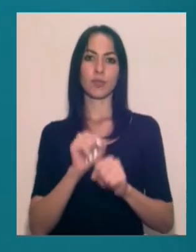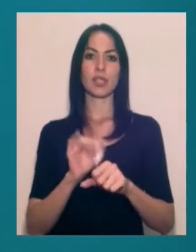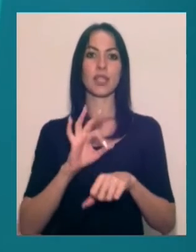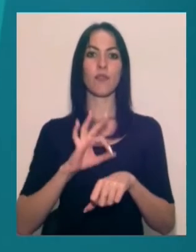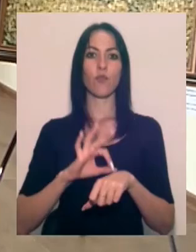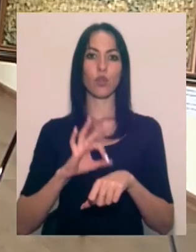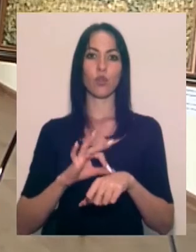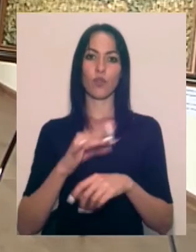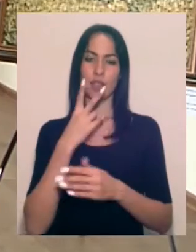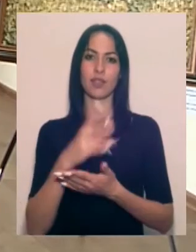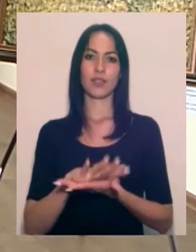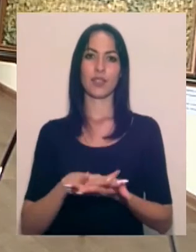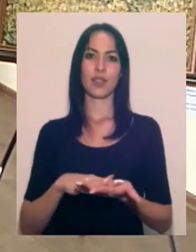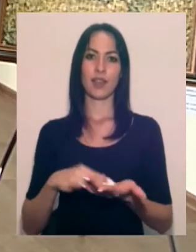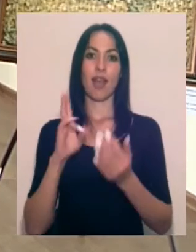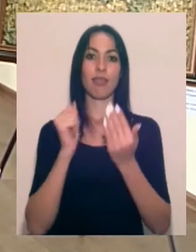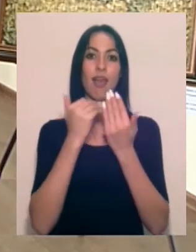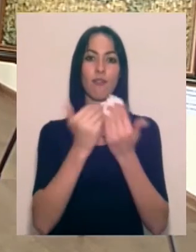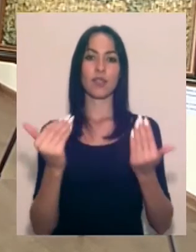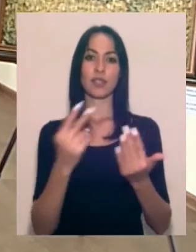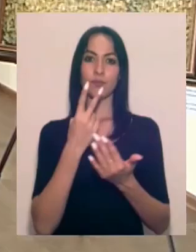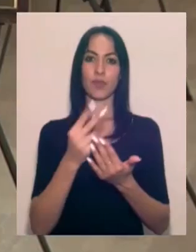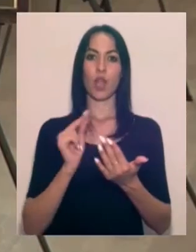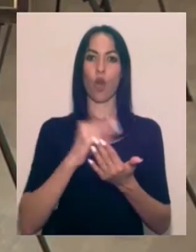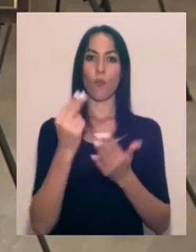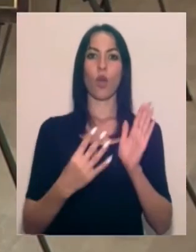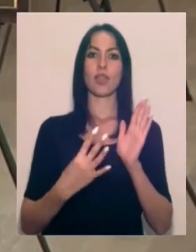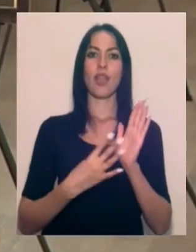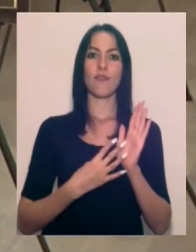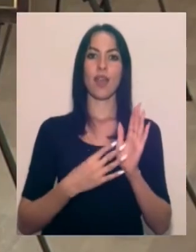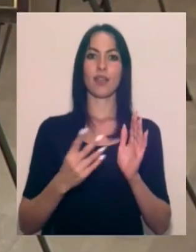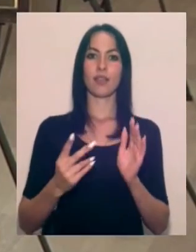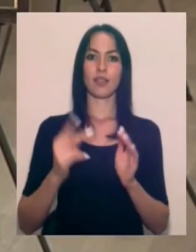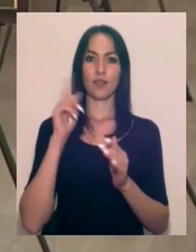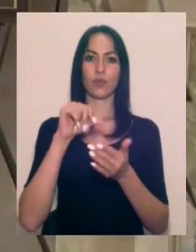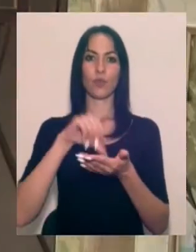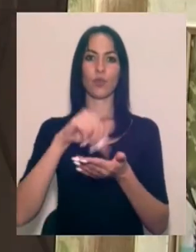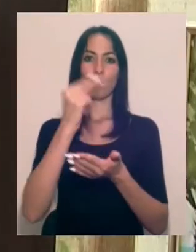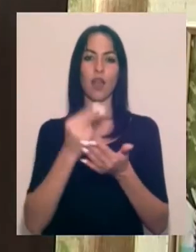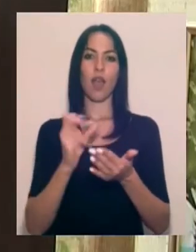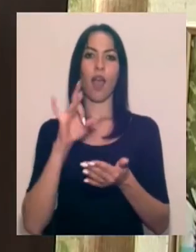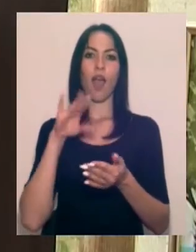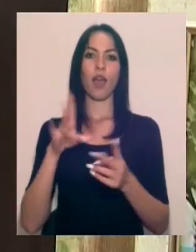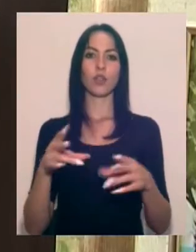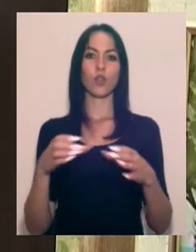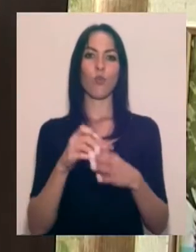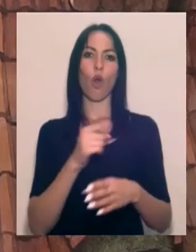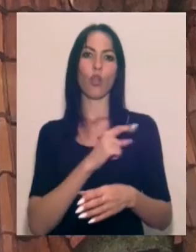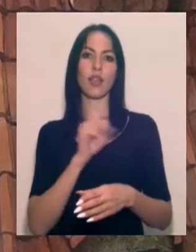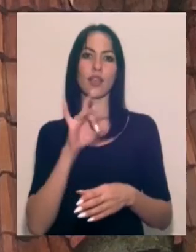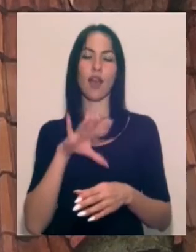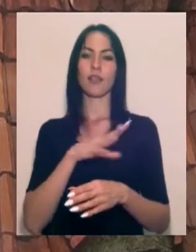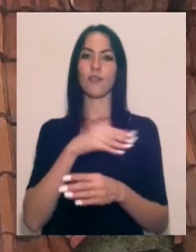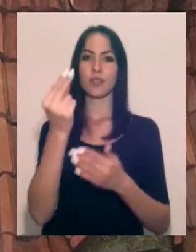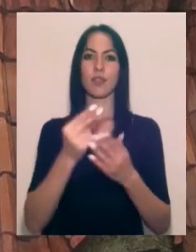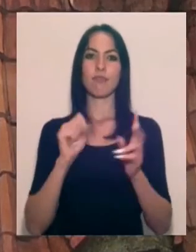Олена Халілова. На виставці представлені роботи дев'яти митців учасників арт-клубу «Одеса.Арт». Усі картини на тему дитинства.